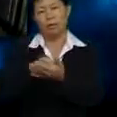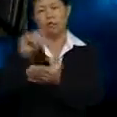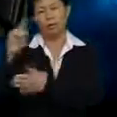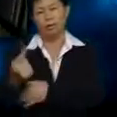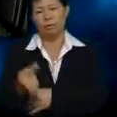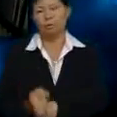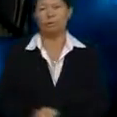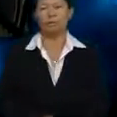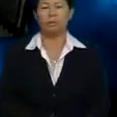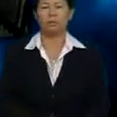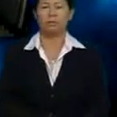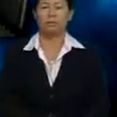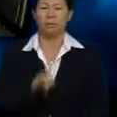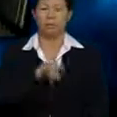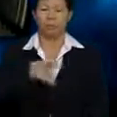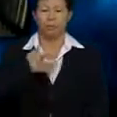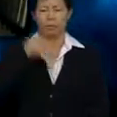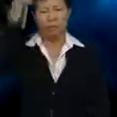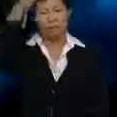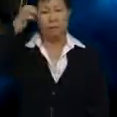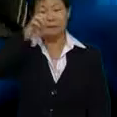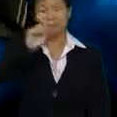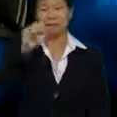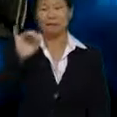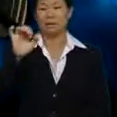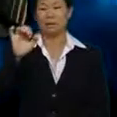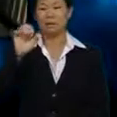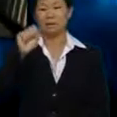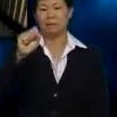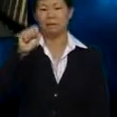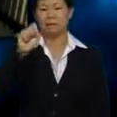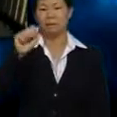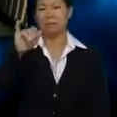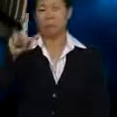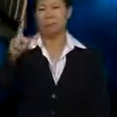Tapi pakcik rasa Cik Syed tu Dia nak pasal egotik tu ke